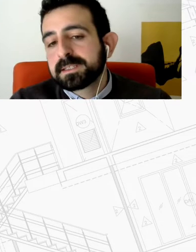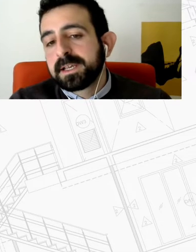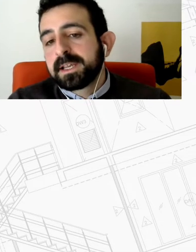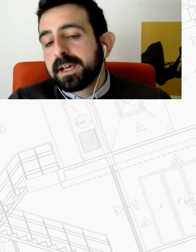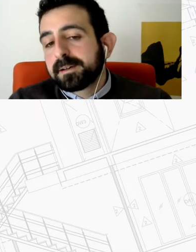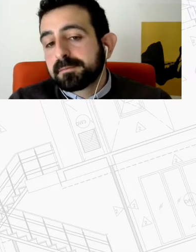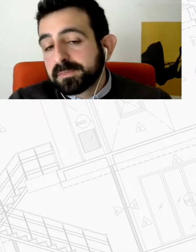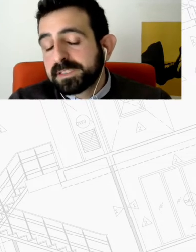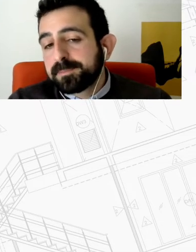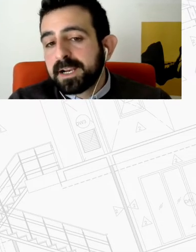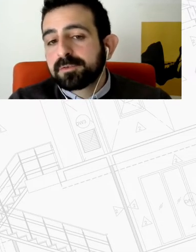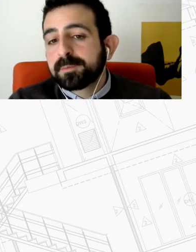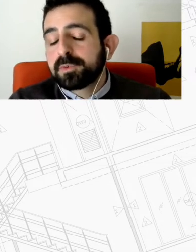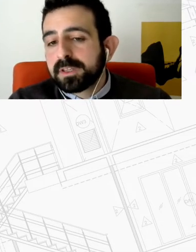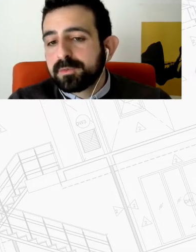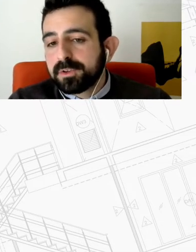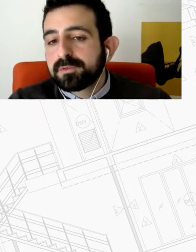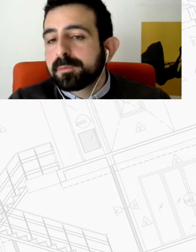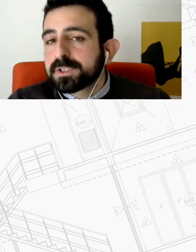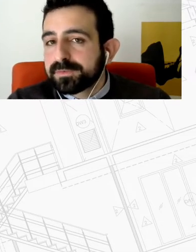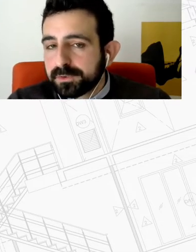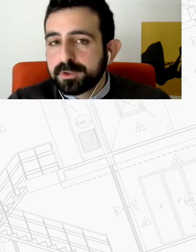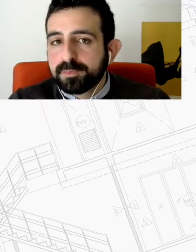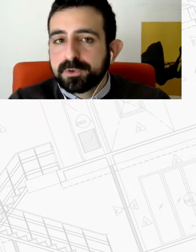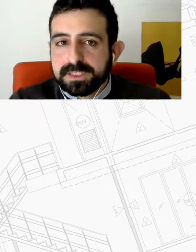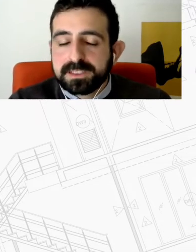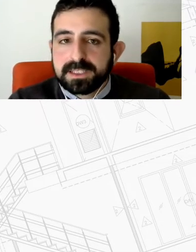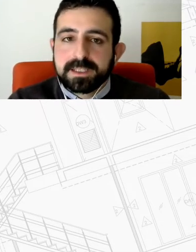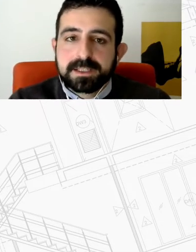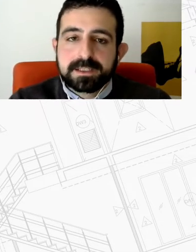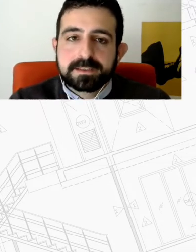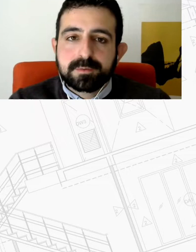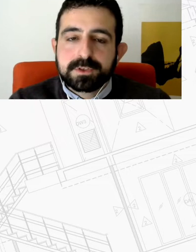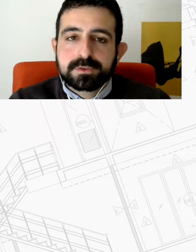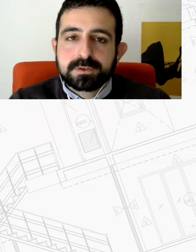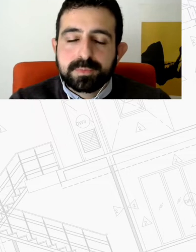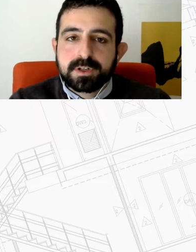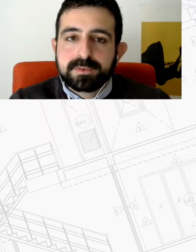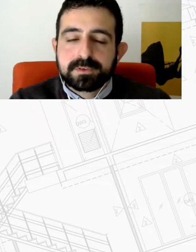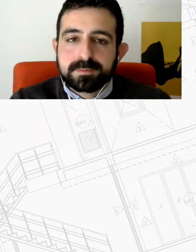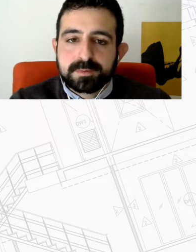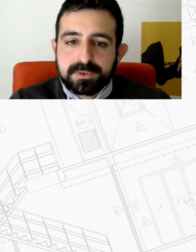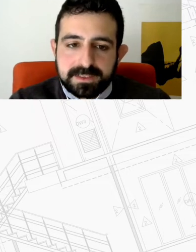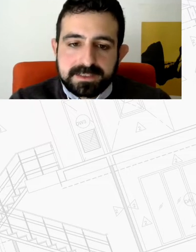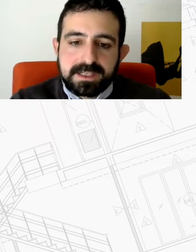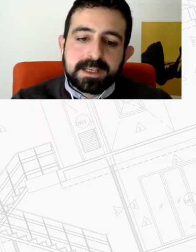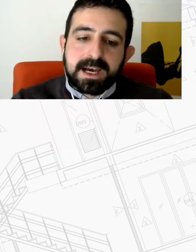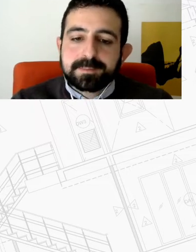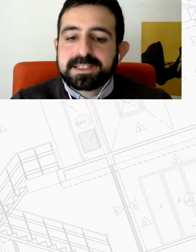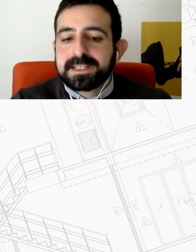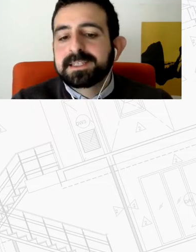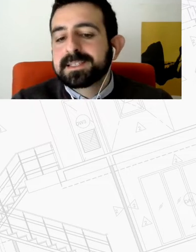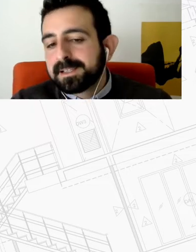κατοικίας είτε υπάρχουν είτε μπορούν να δημιουργηθούν όπως αυτός που προτείνεται και νομίζω και στο πρόγραμμα αυτό της μετροπολιτικής